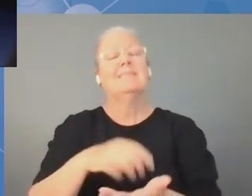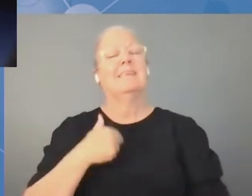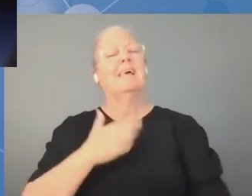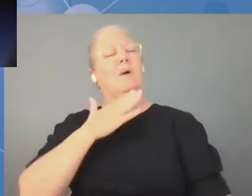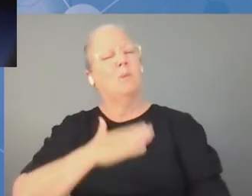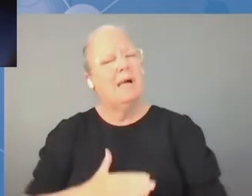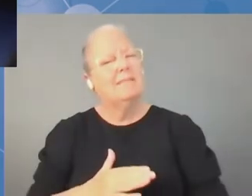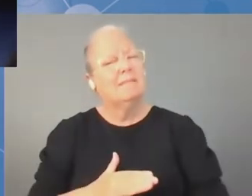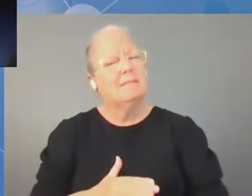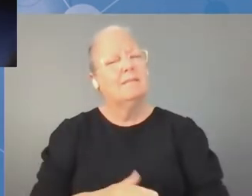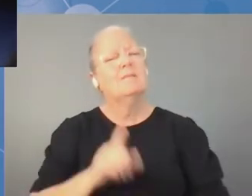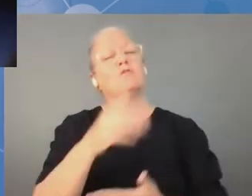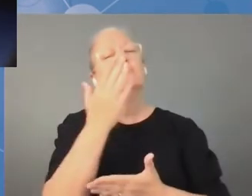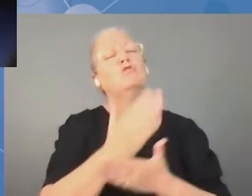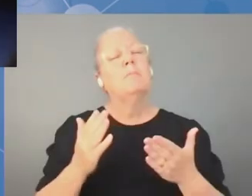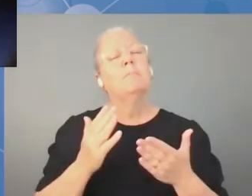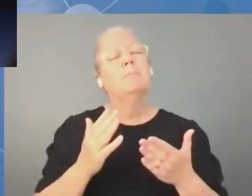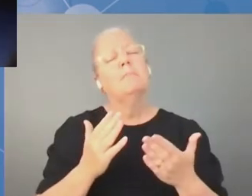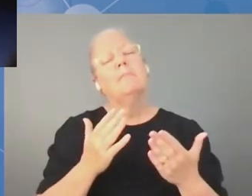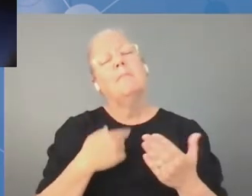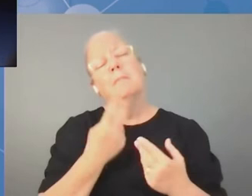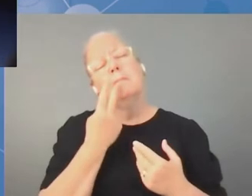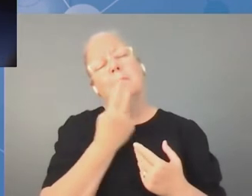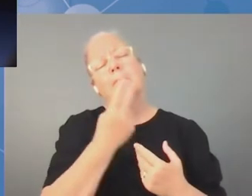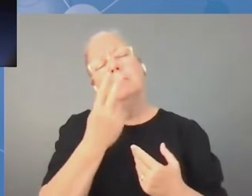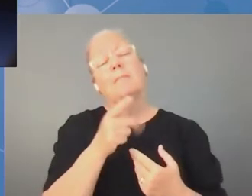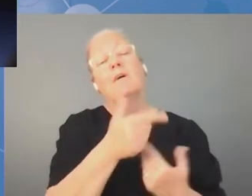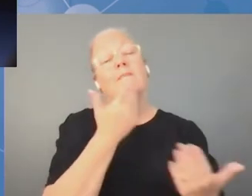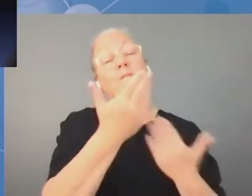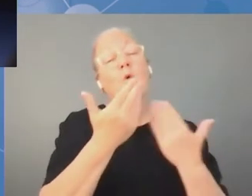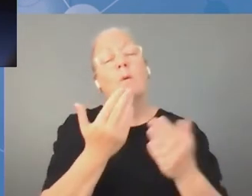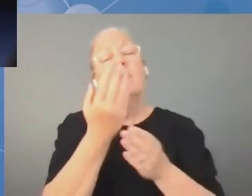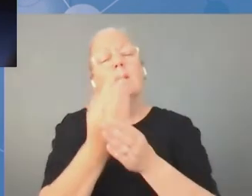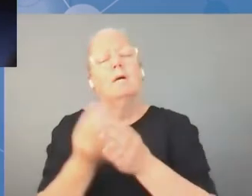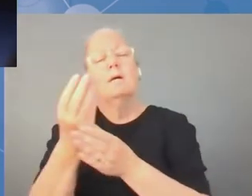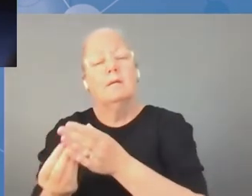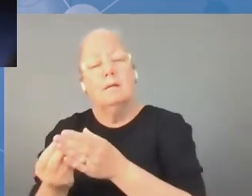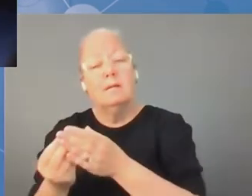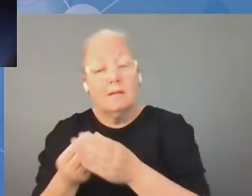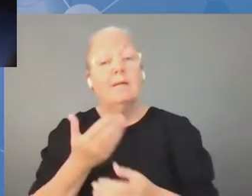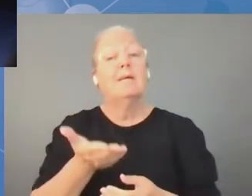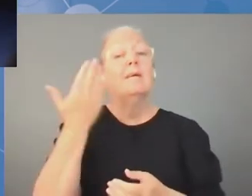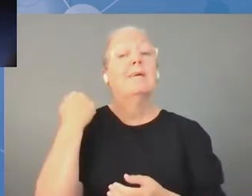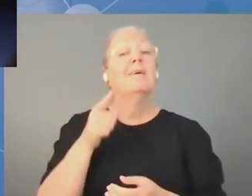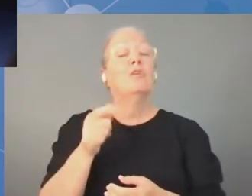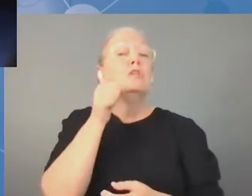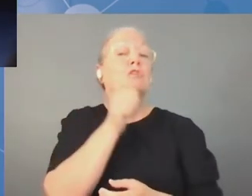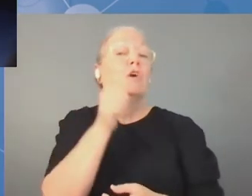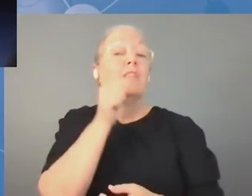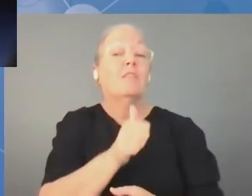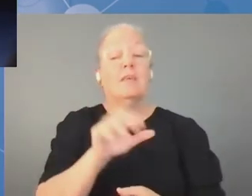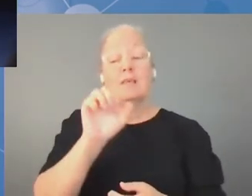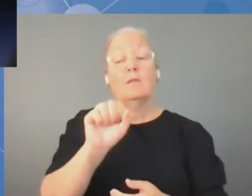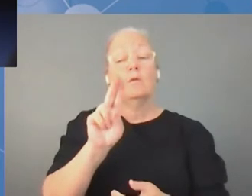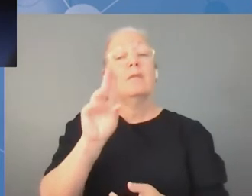Internet jest ramą dla młodzieży przede wszystkim. I w takich warunkach trzeba